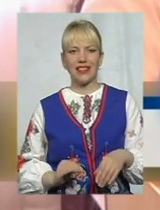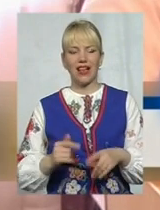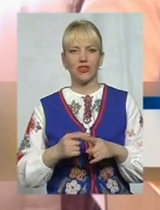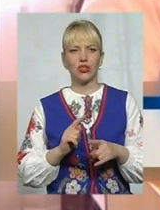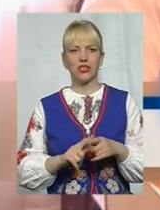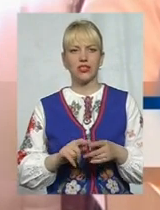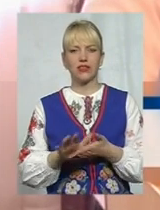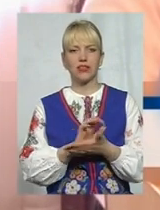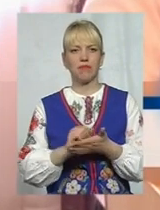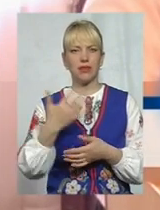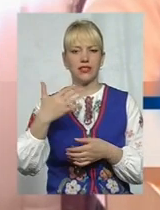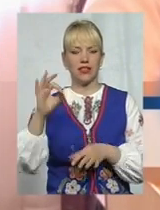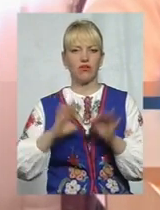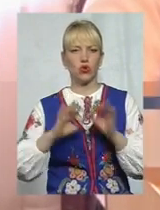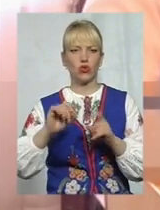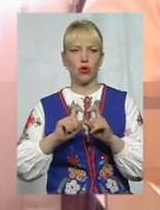об'єкту.